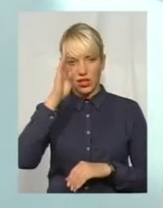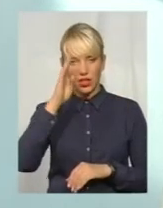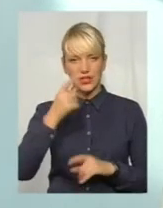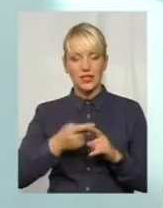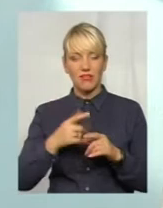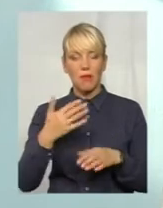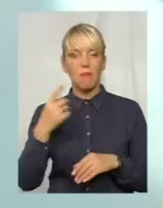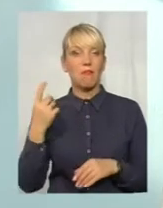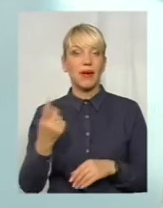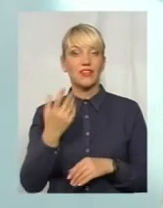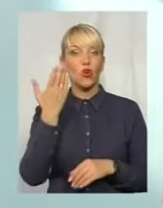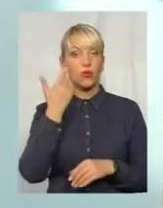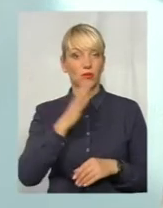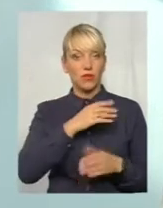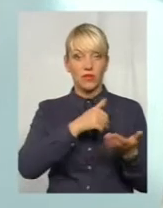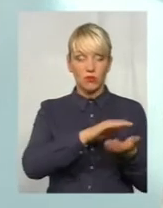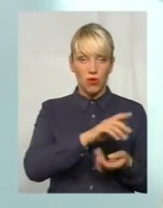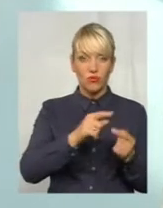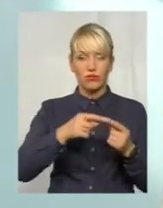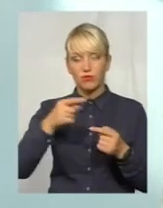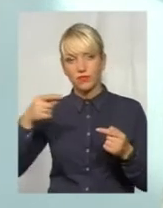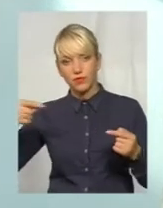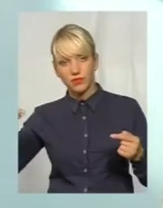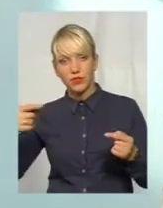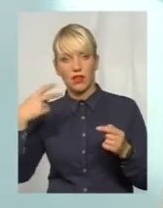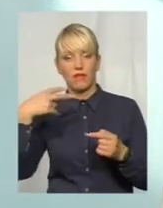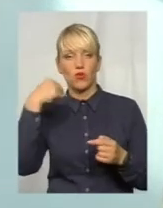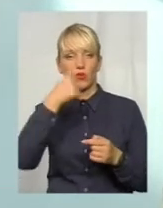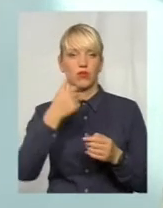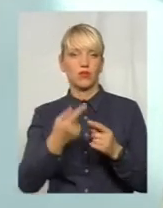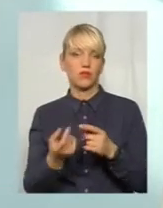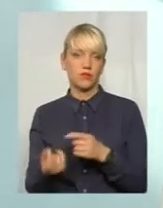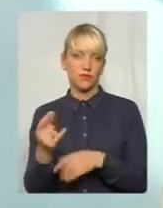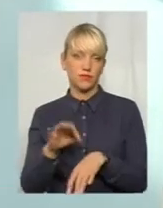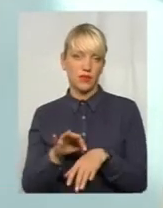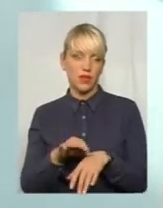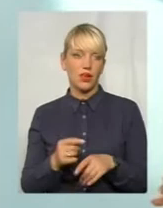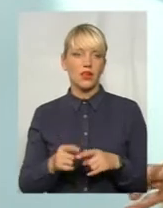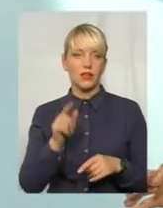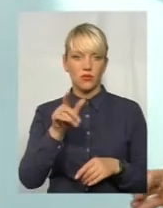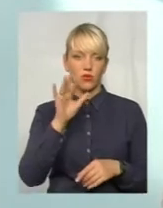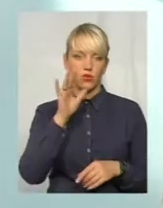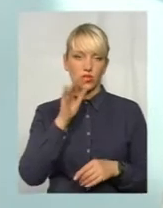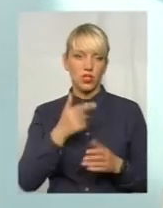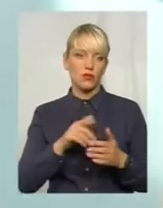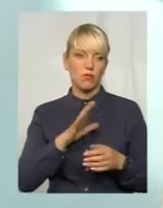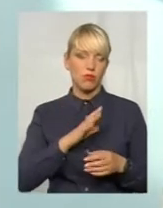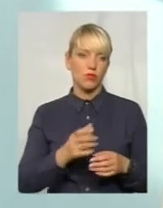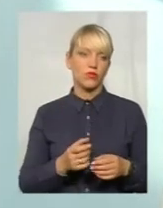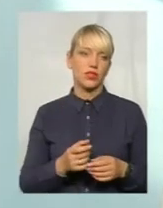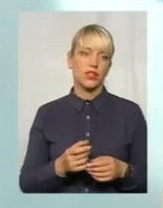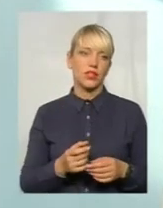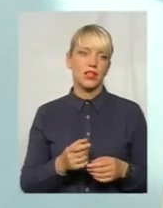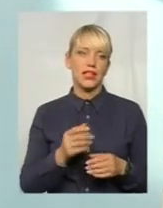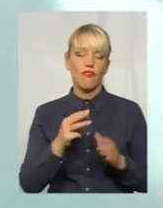момент, коли це відбулося. І в той же час був спалах захворювання на кір дітей 8-10 років, які